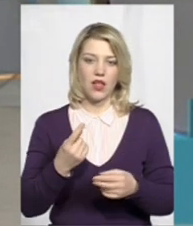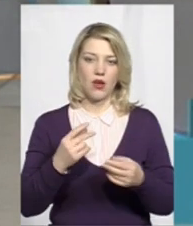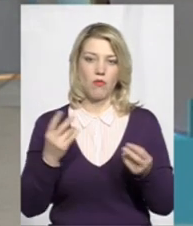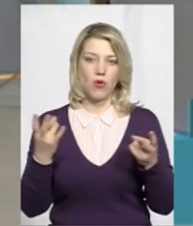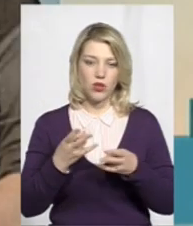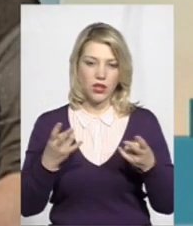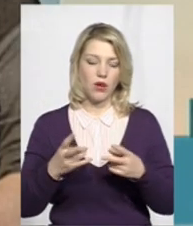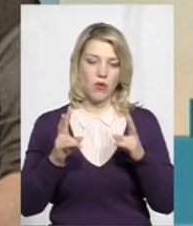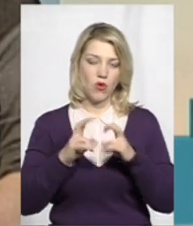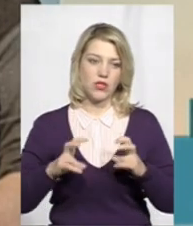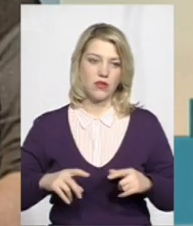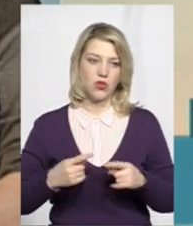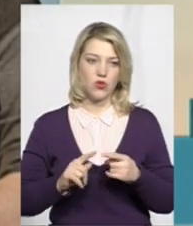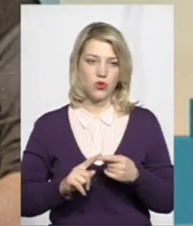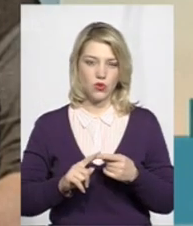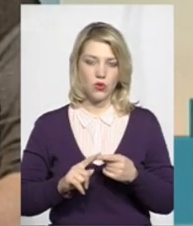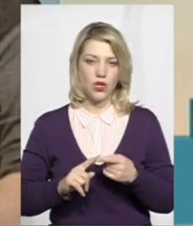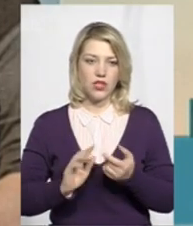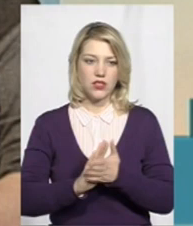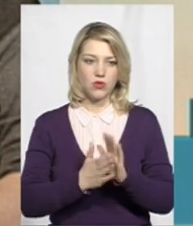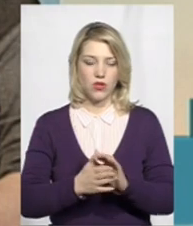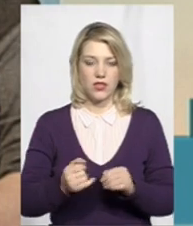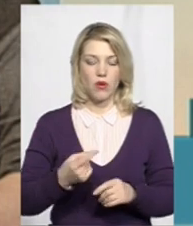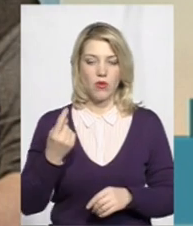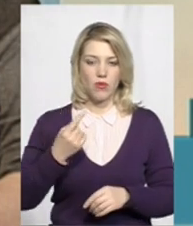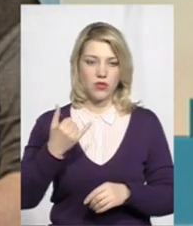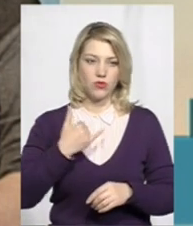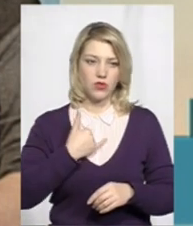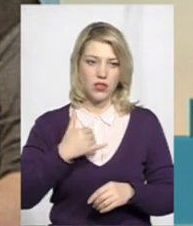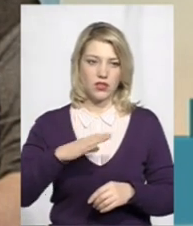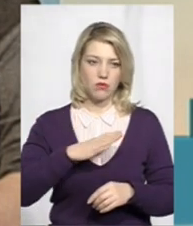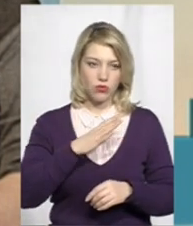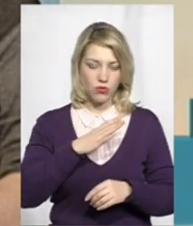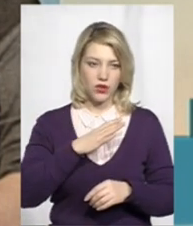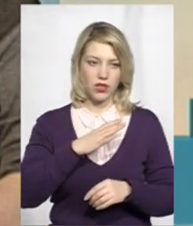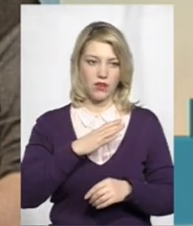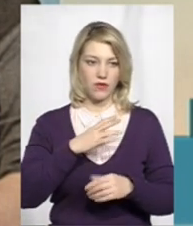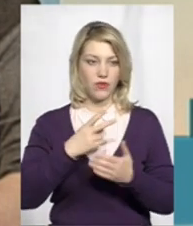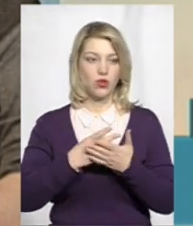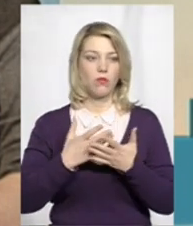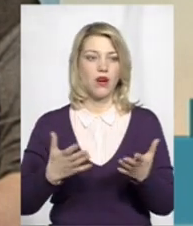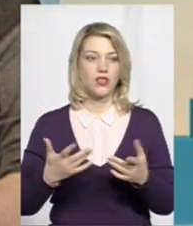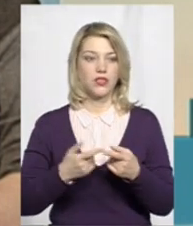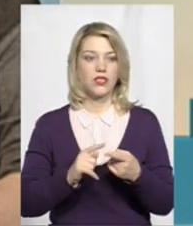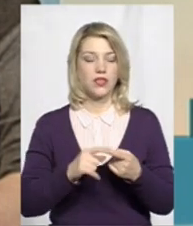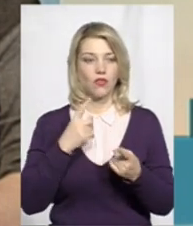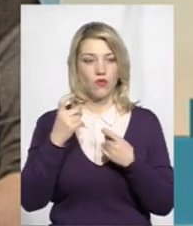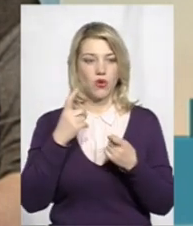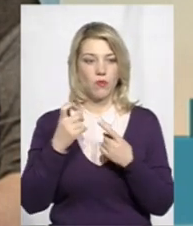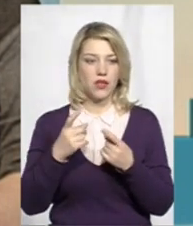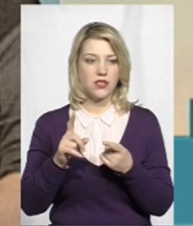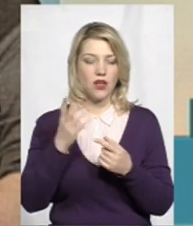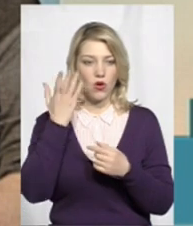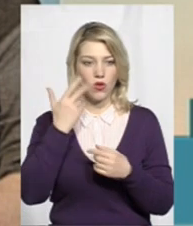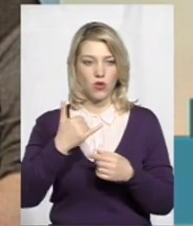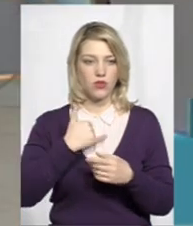-перше, в нас відображення оцій ситуації було більш в новонарному форматі. Тобто, так, коли в нас